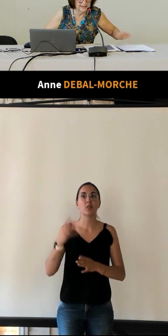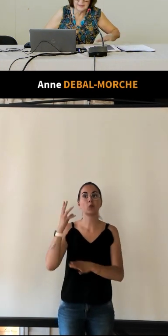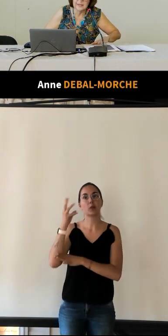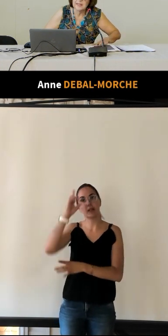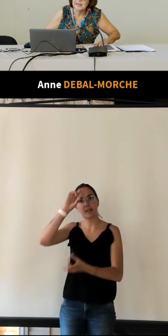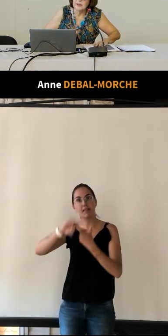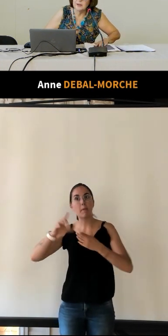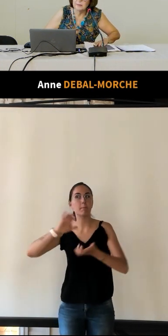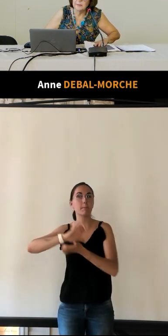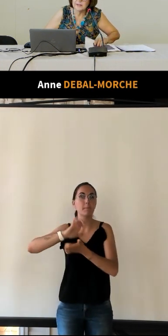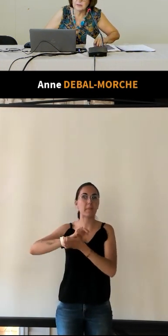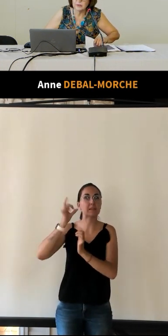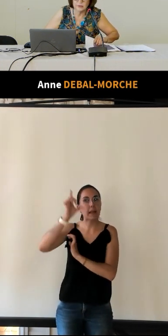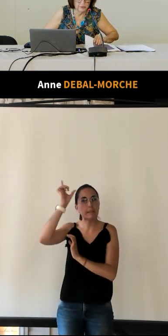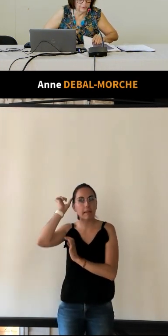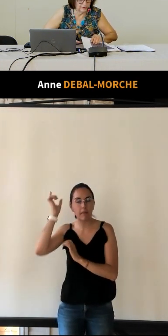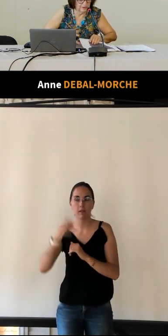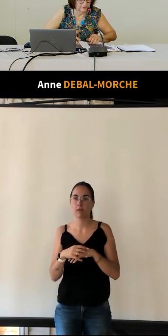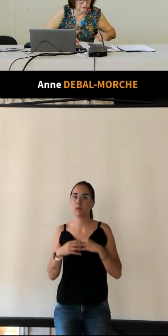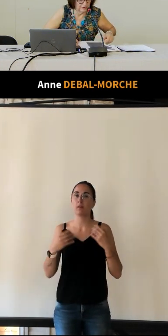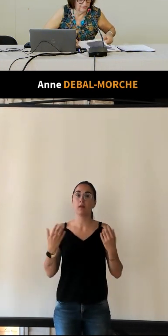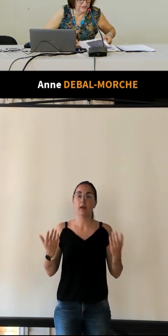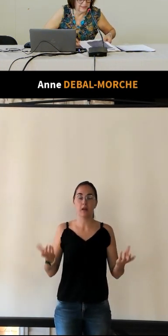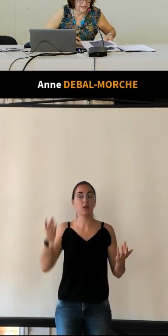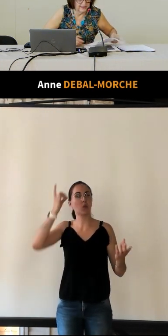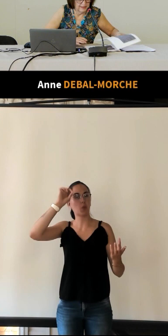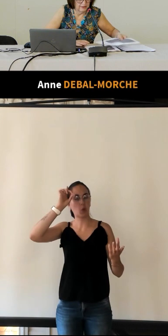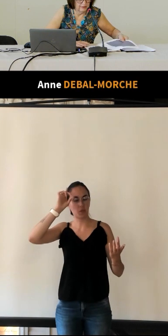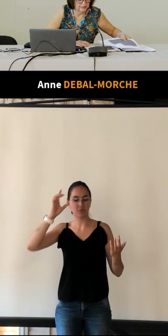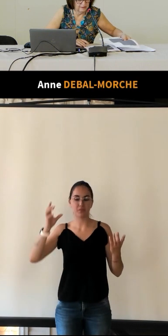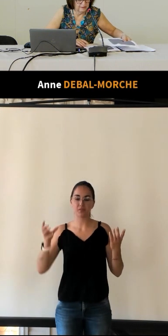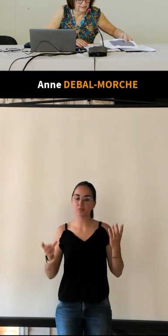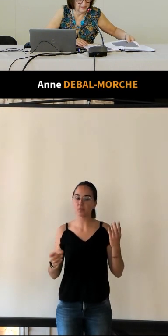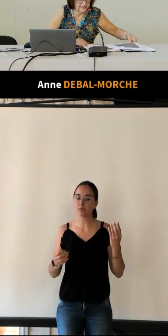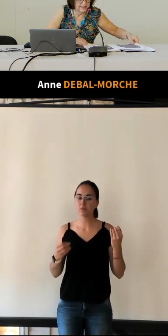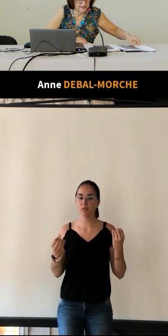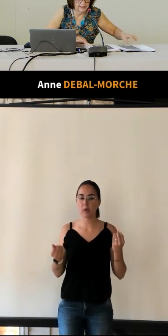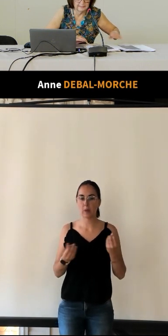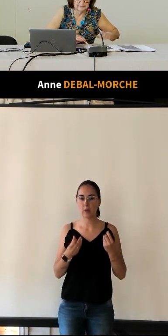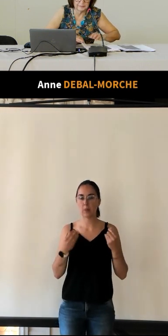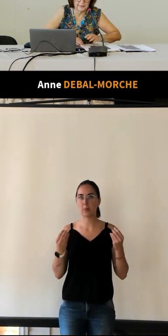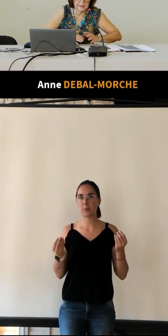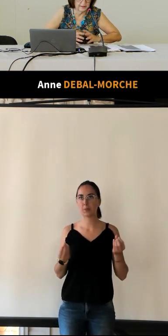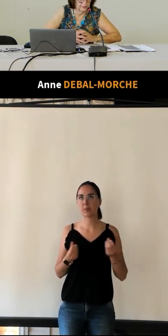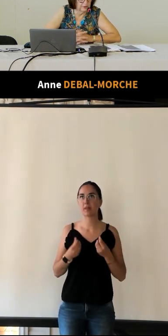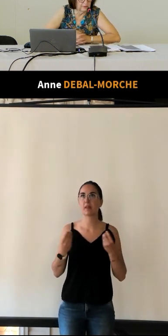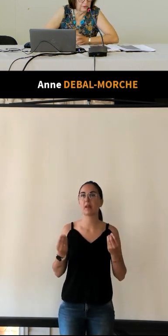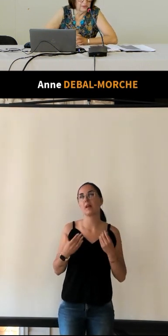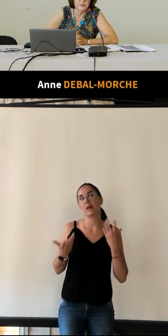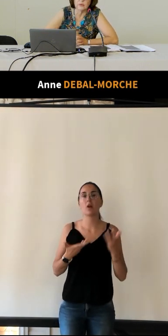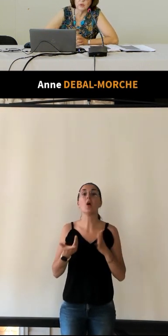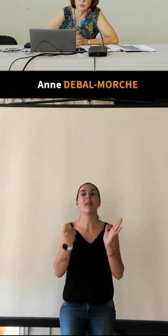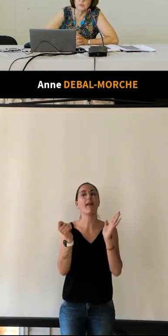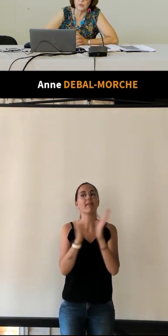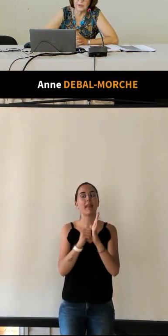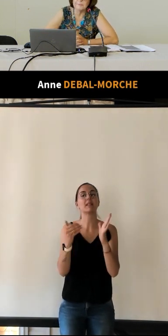latine parce que en fait il y a là on est en